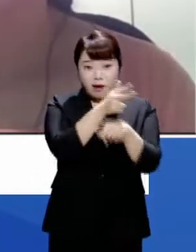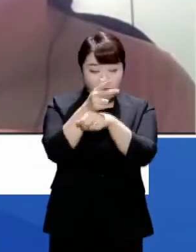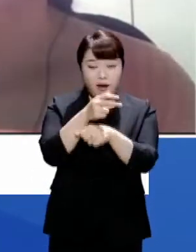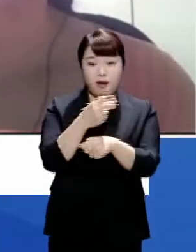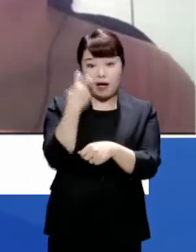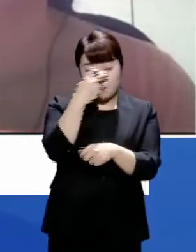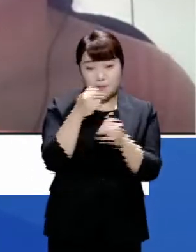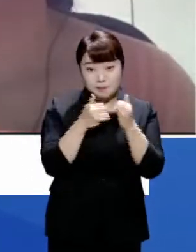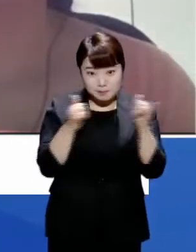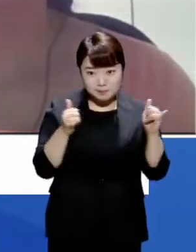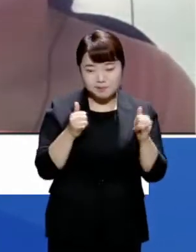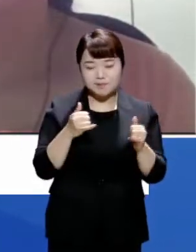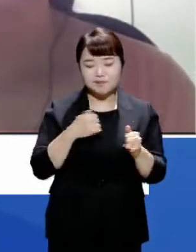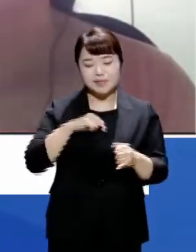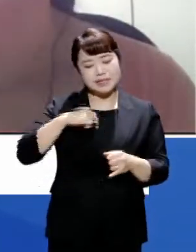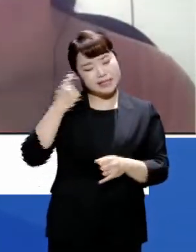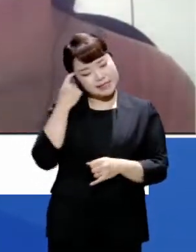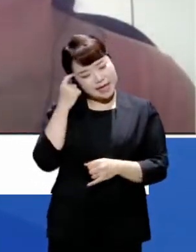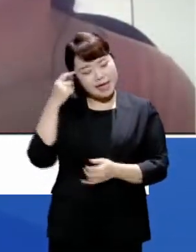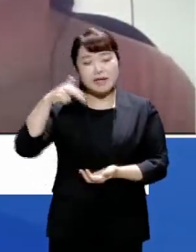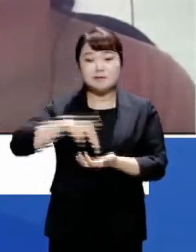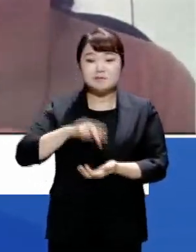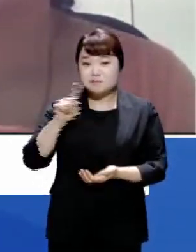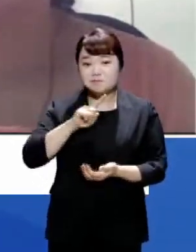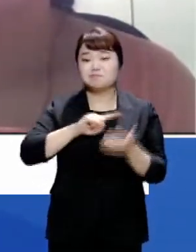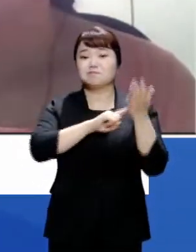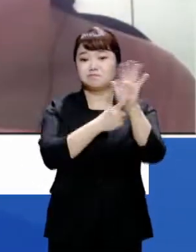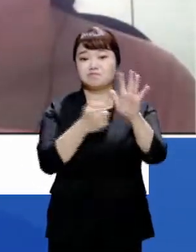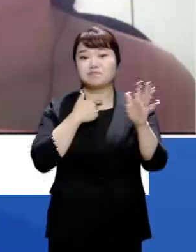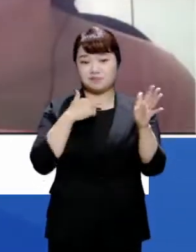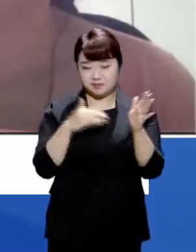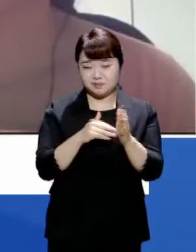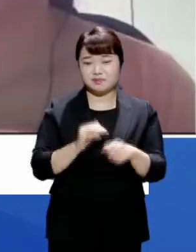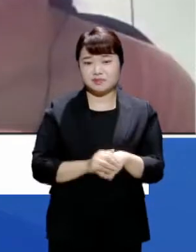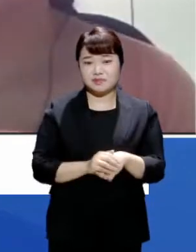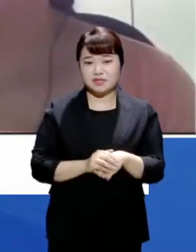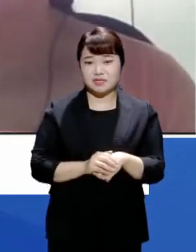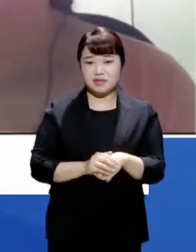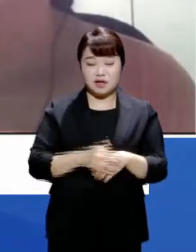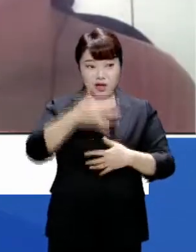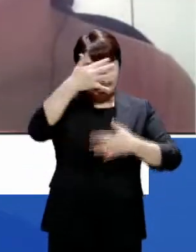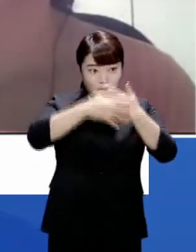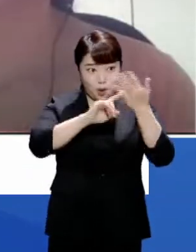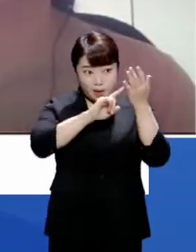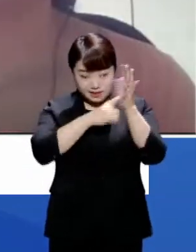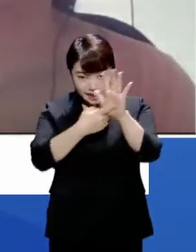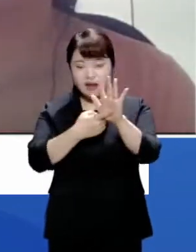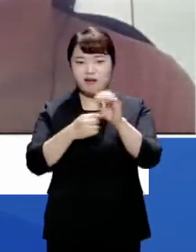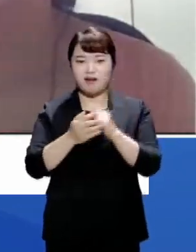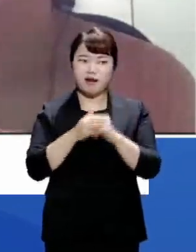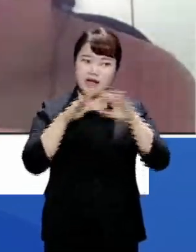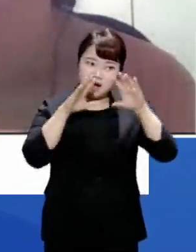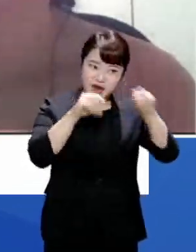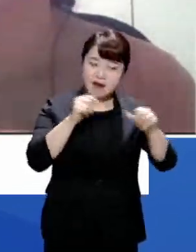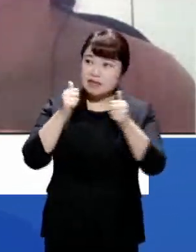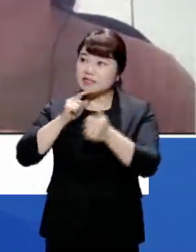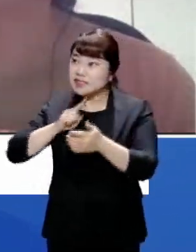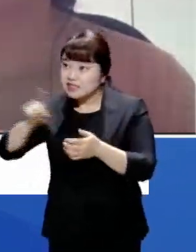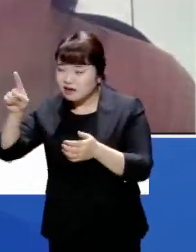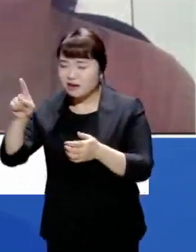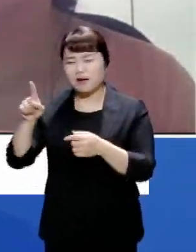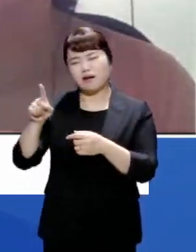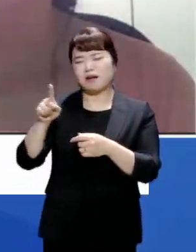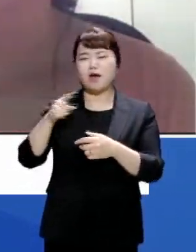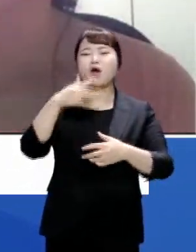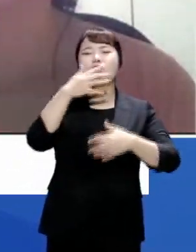그거에 대해서 입장문을 발표를 하셨는데요. 영화 상영 가처분 신청이나 장면 삭제 요구는 근본적으로